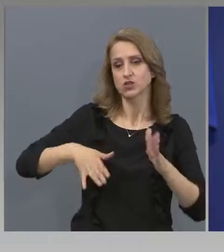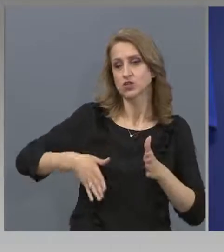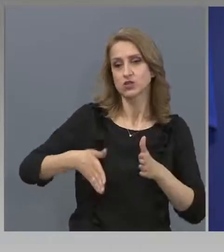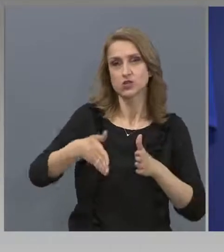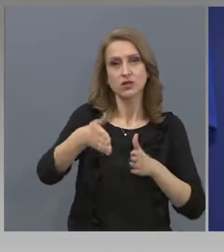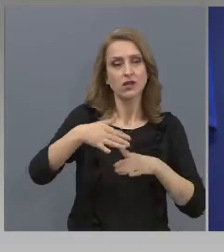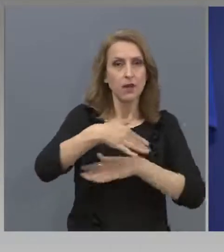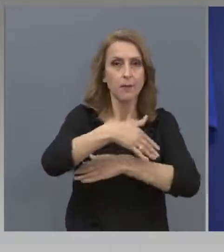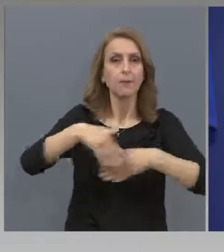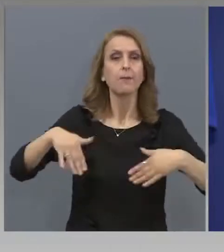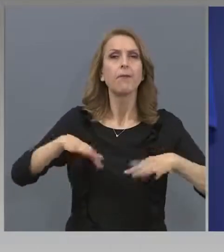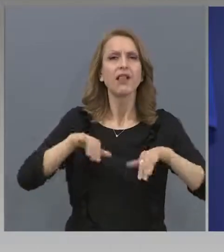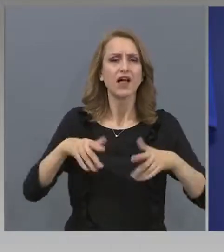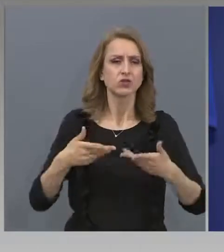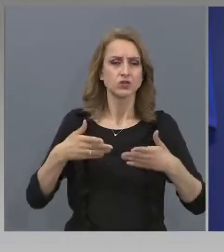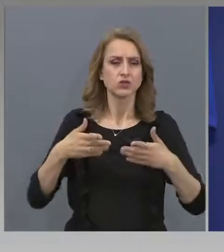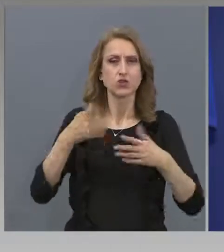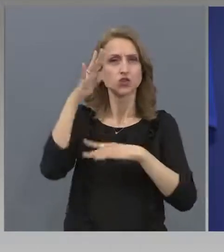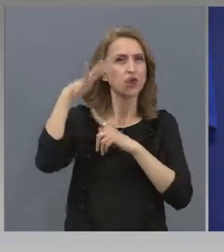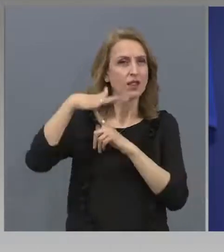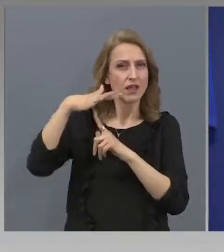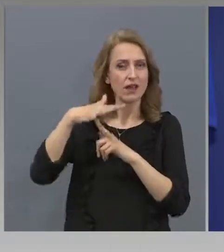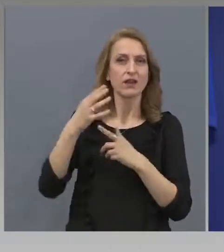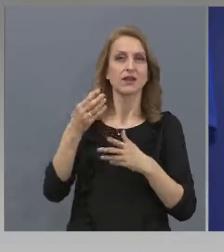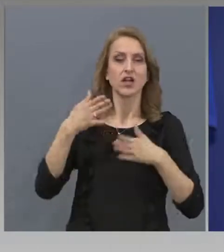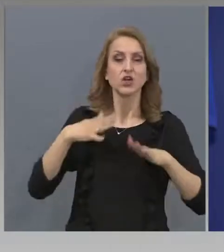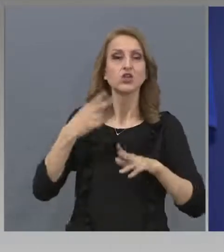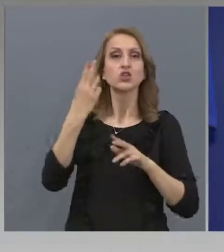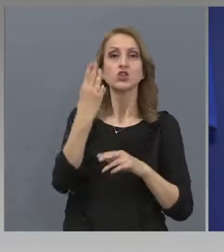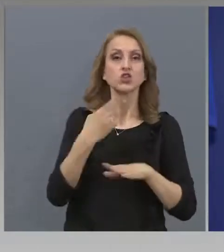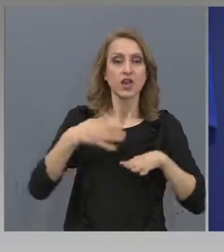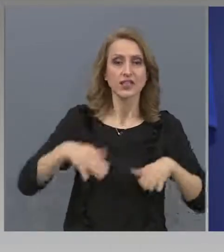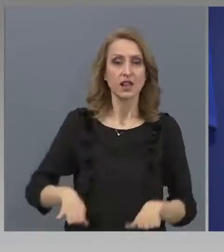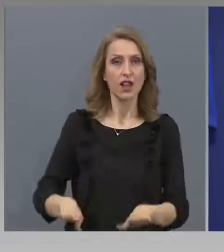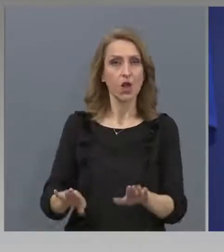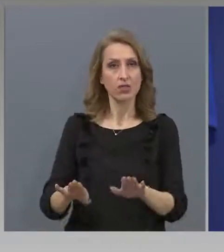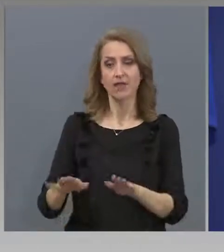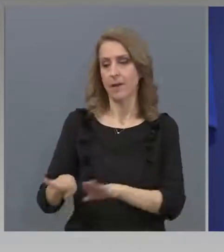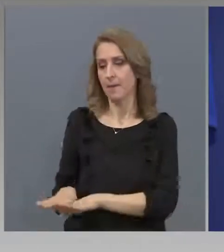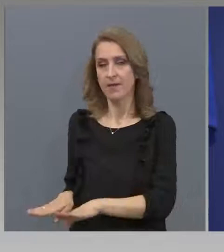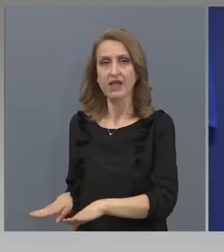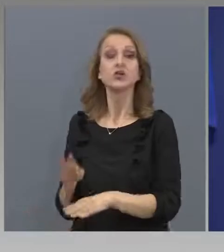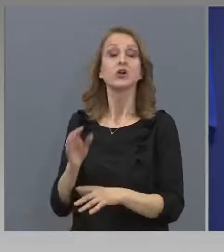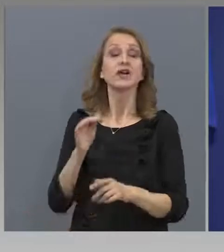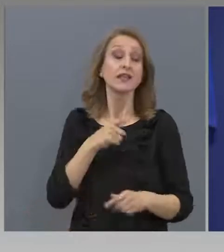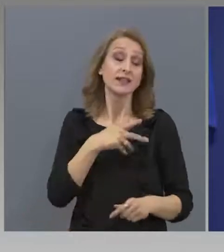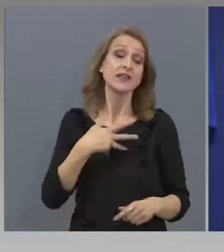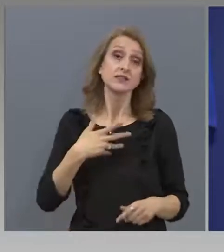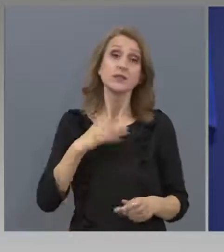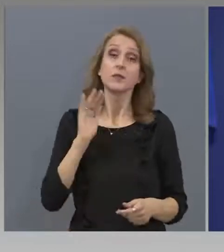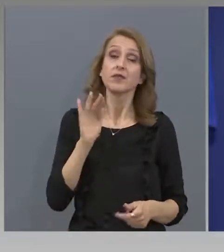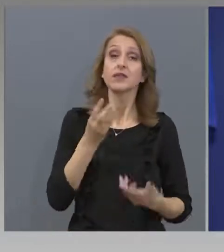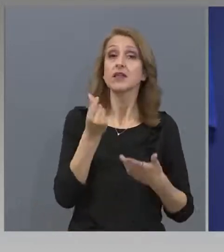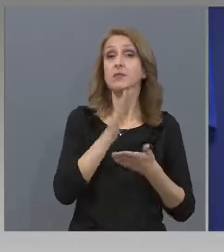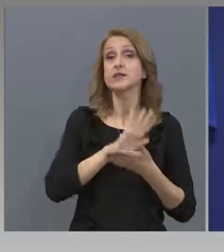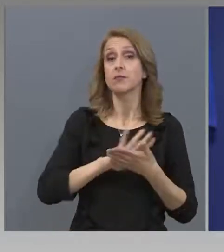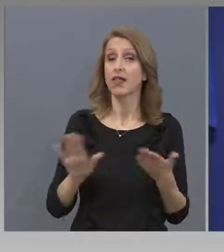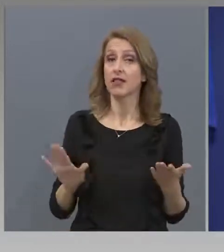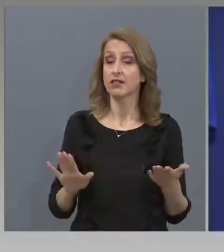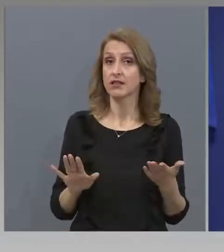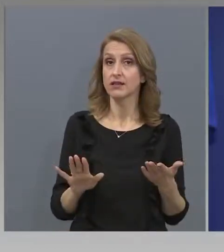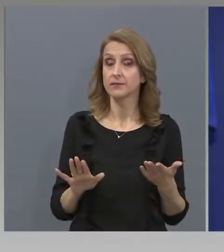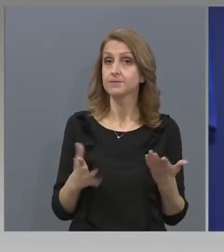безплатни. Говорим за чадъри, шезлонги и масички съответно. Това ще бъде